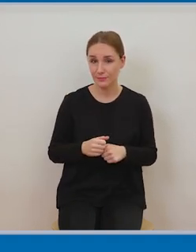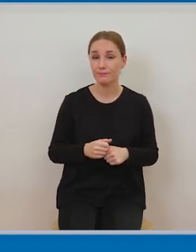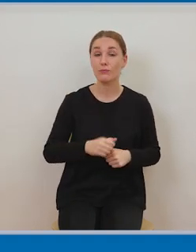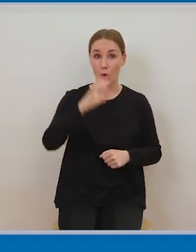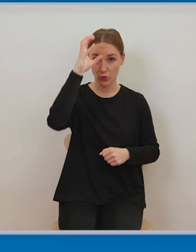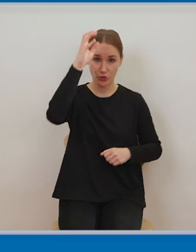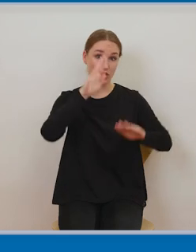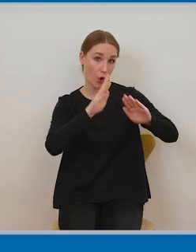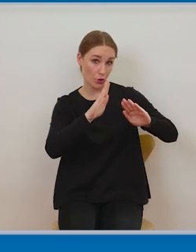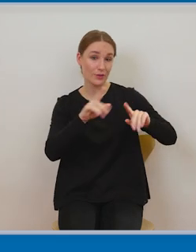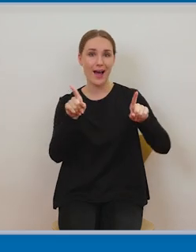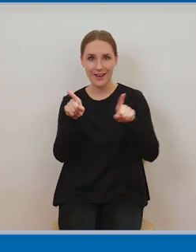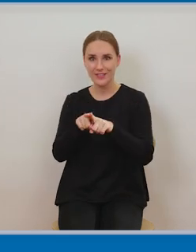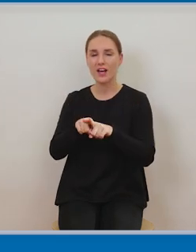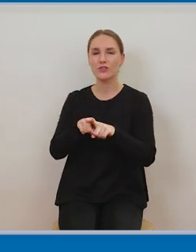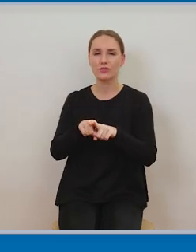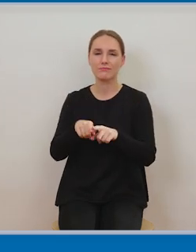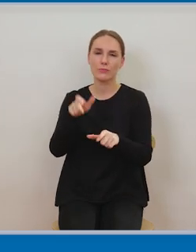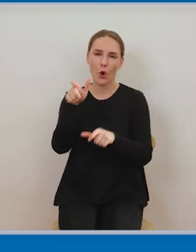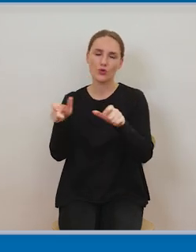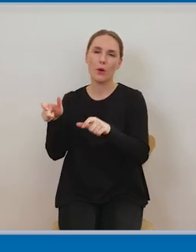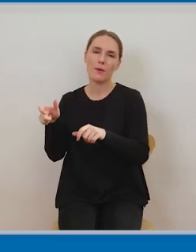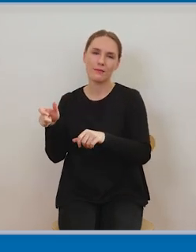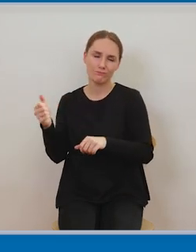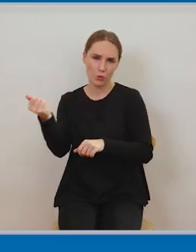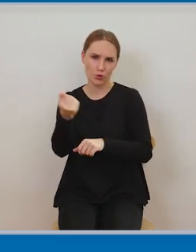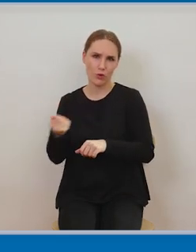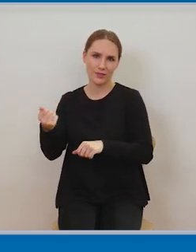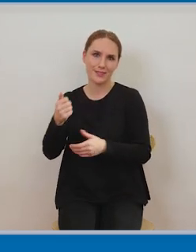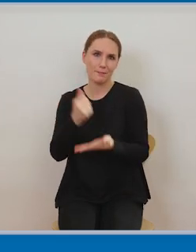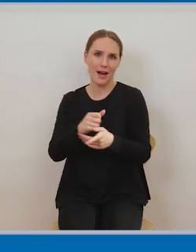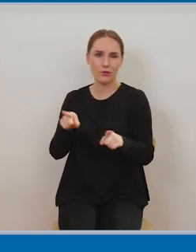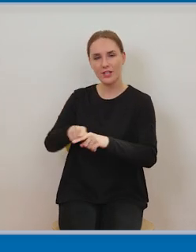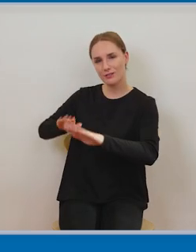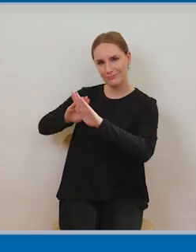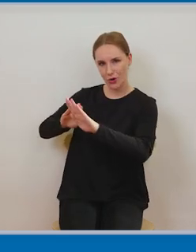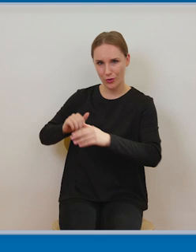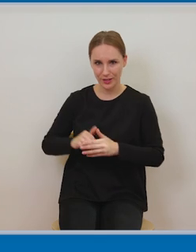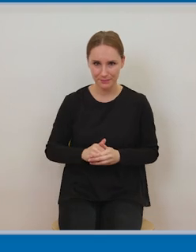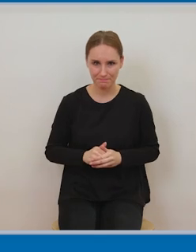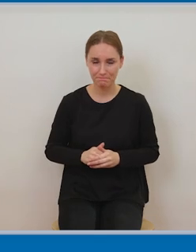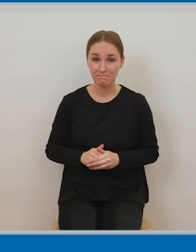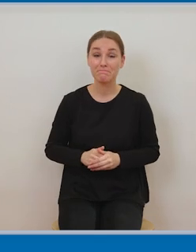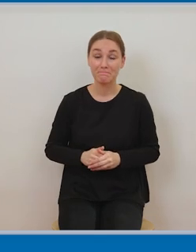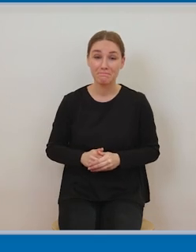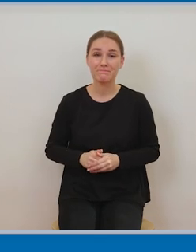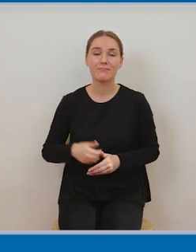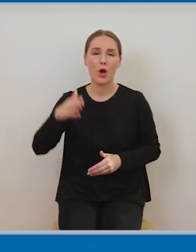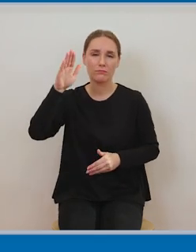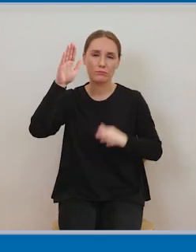dozwolonego użytku jest rozbudowany o tym świadczą chociażby właśnie te postacie dozwolonego użytku które są przewidziane dla osób z